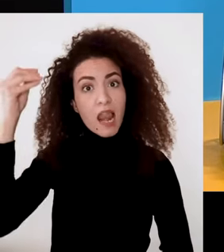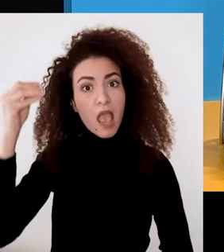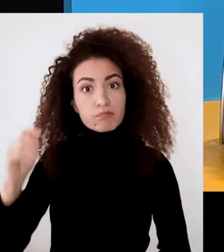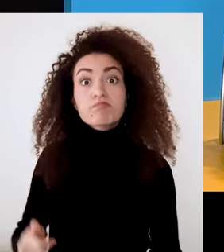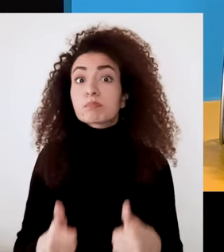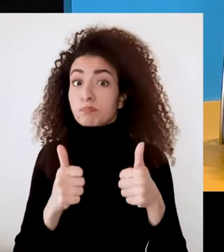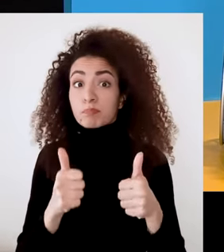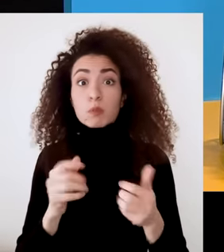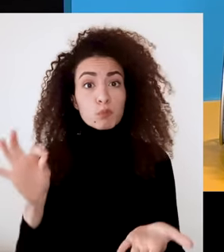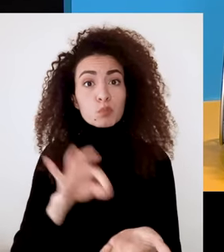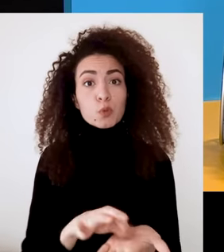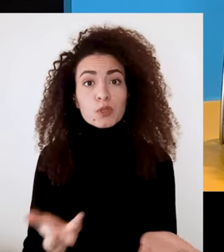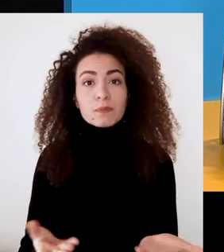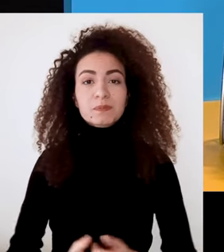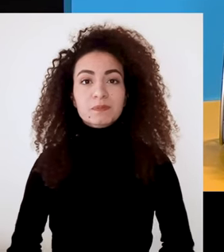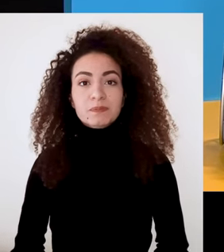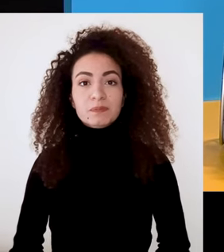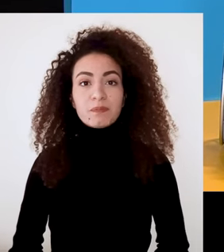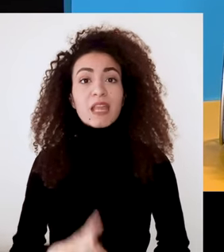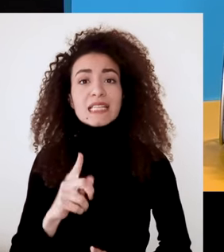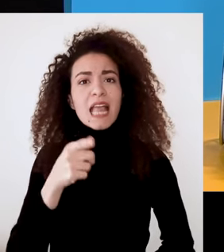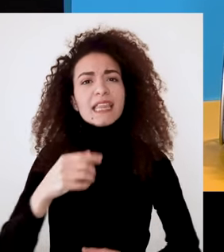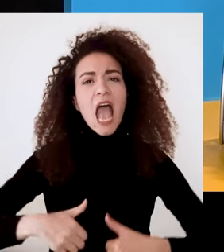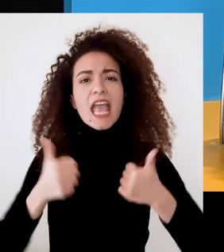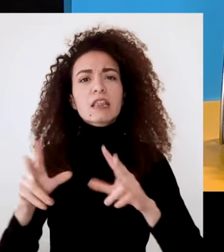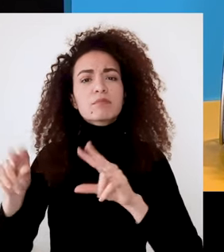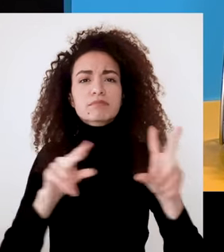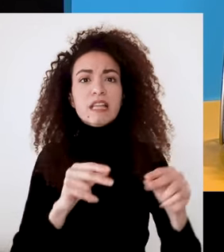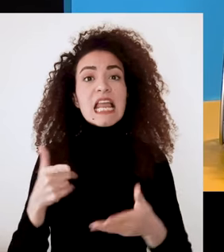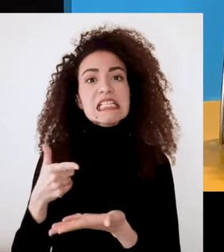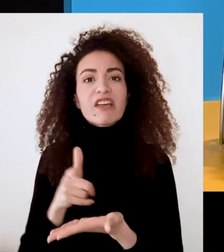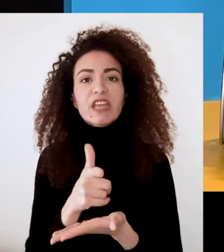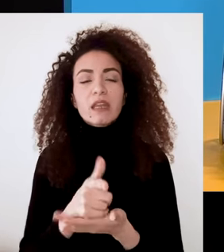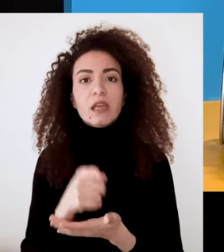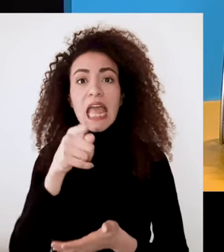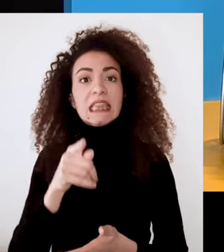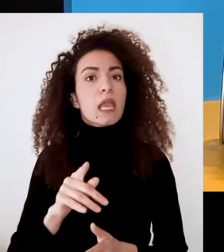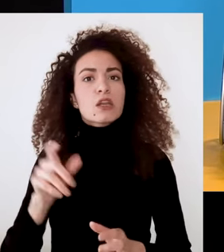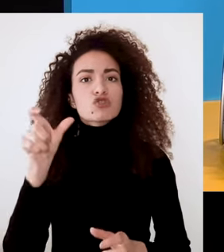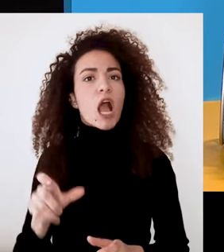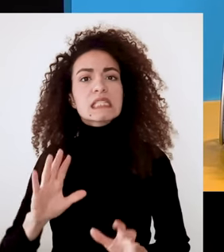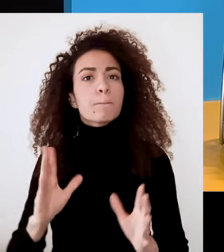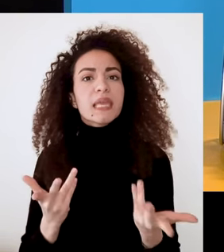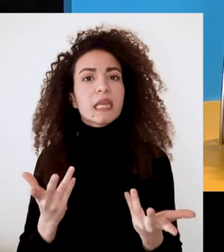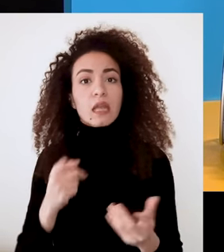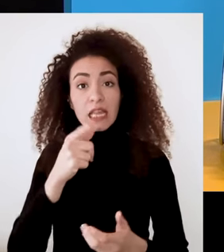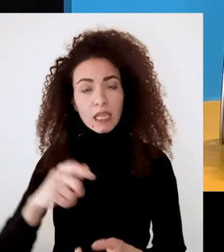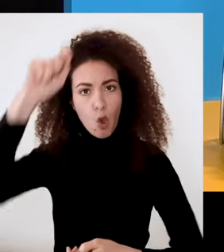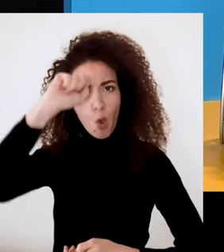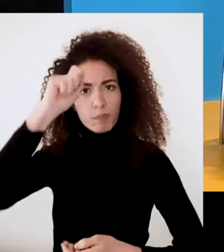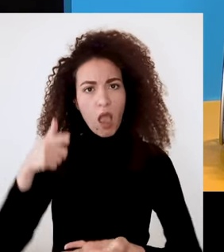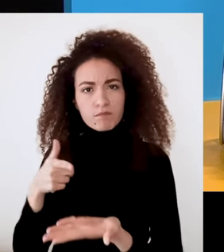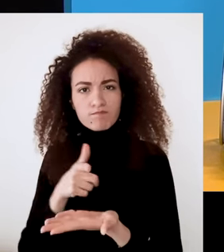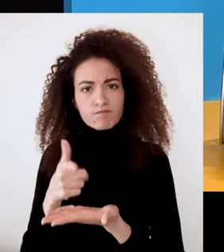للحياة حيث الأحلام بتصير حقيقة ممكنة إذا شبحنا حياتك لسفينة أنت مين على